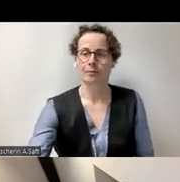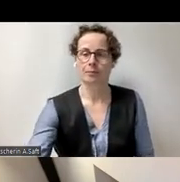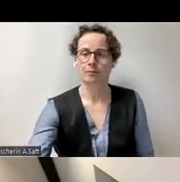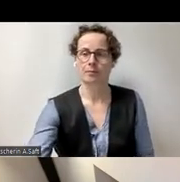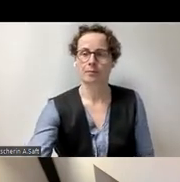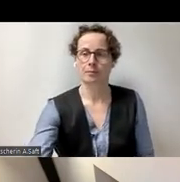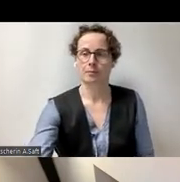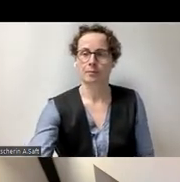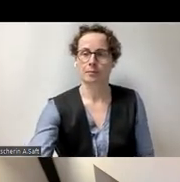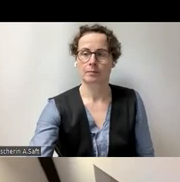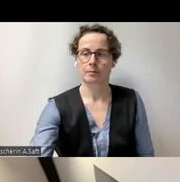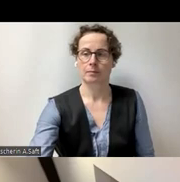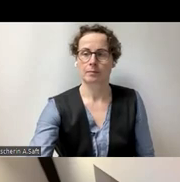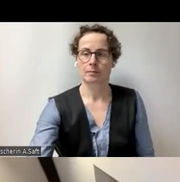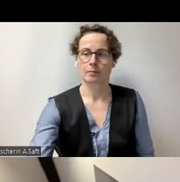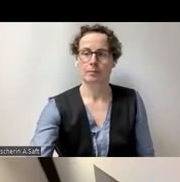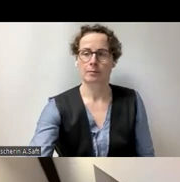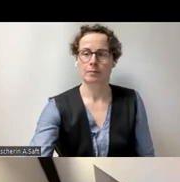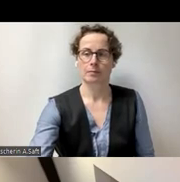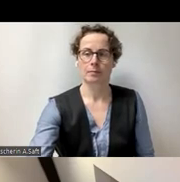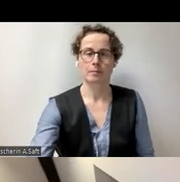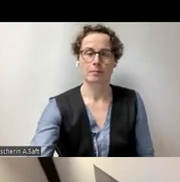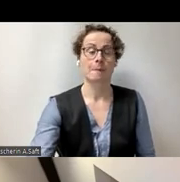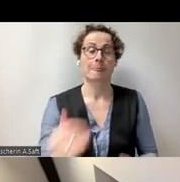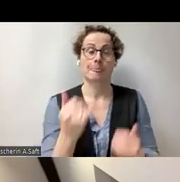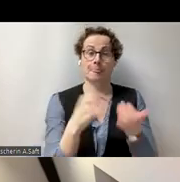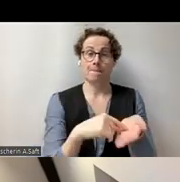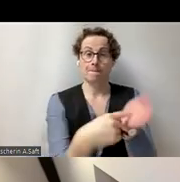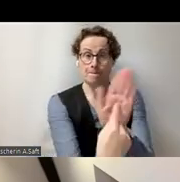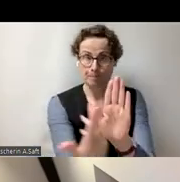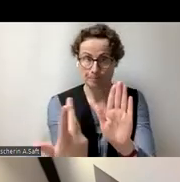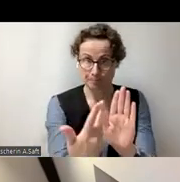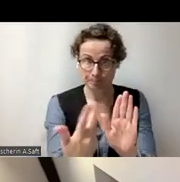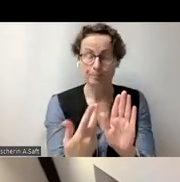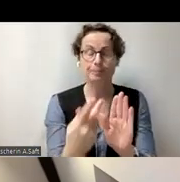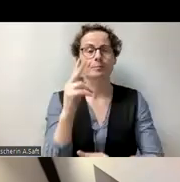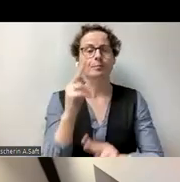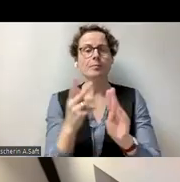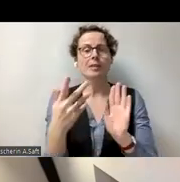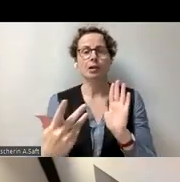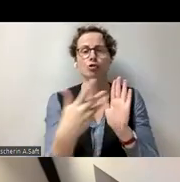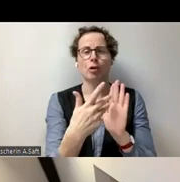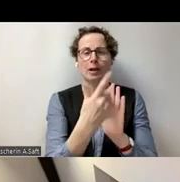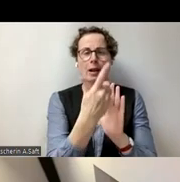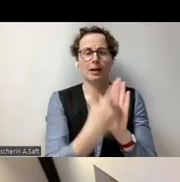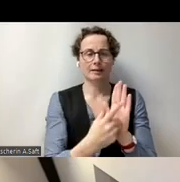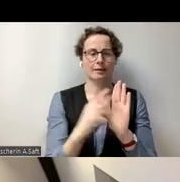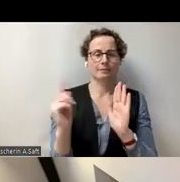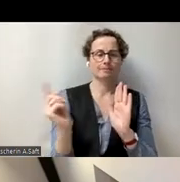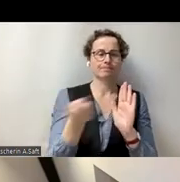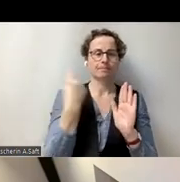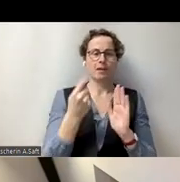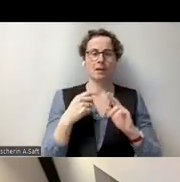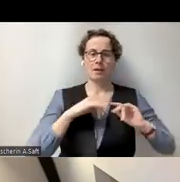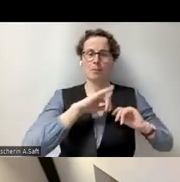Ihnen heute vermitteln, sind Checklisten, die wir im Shuffle-Projekt kreiert